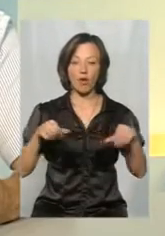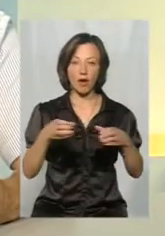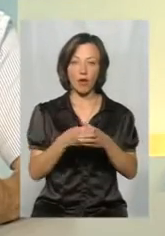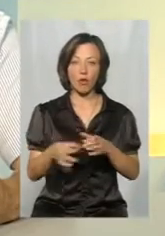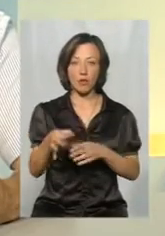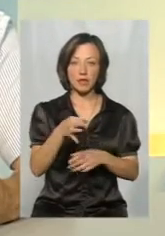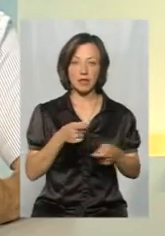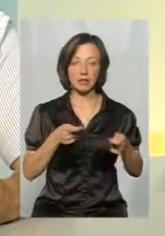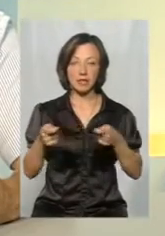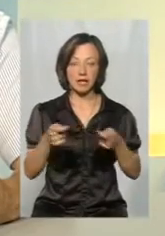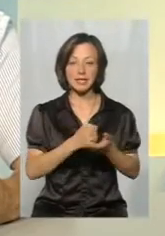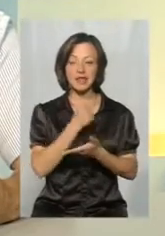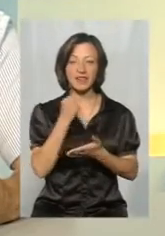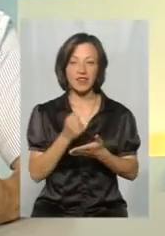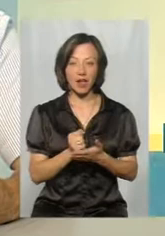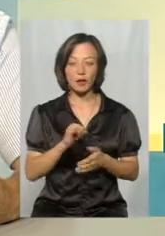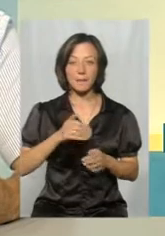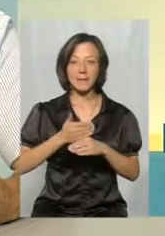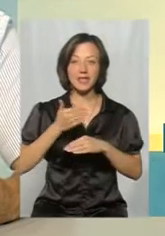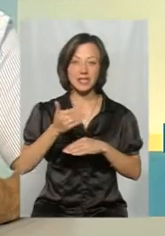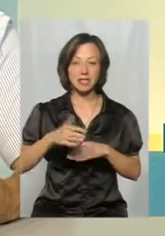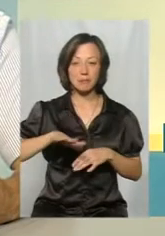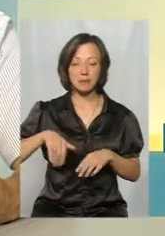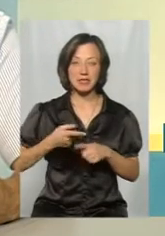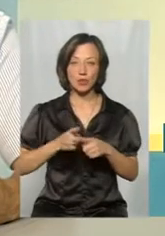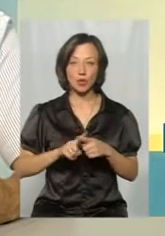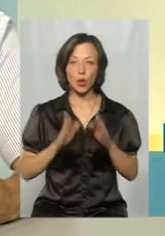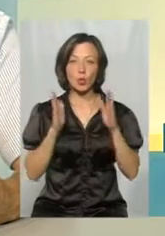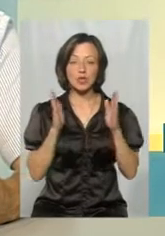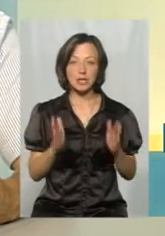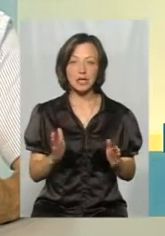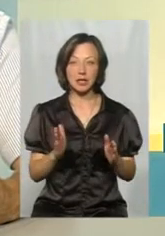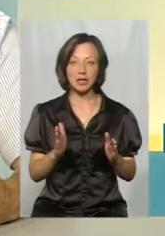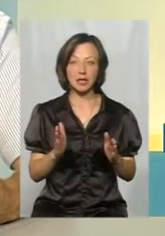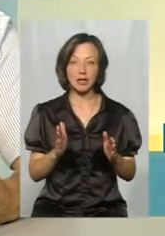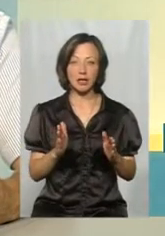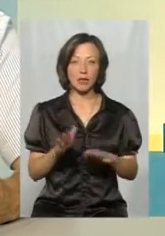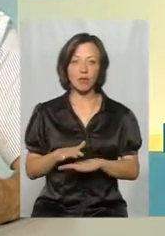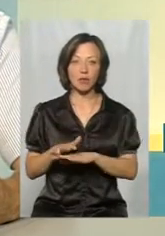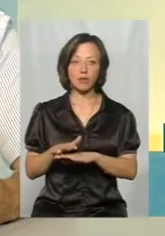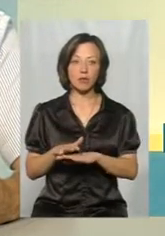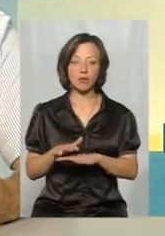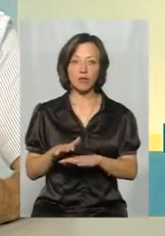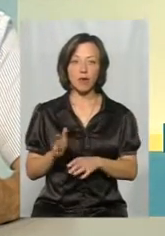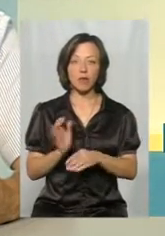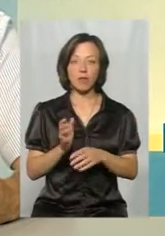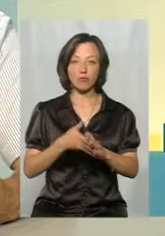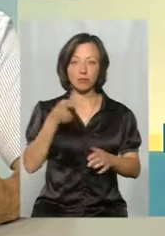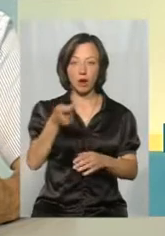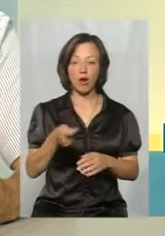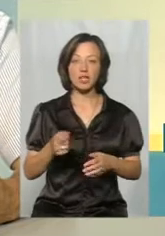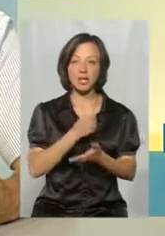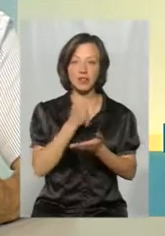обласної державної адміністрації затверджують, і пізніше, після того, тільки поступає на звертаження обласну раду. І коли нам в